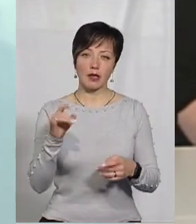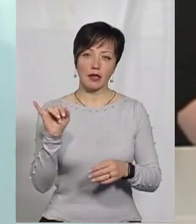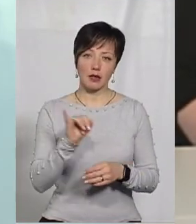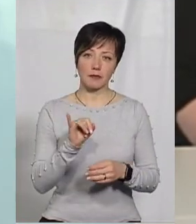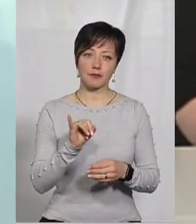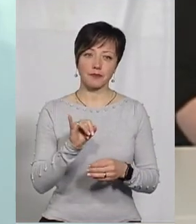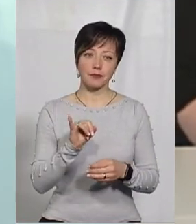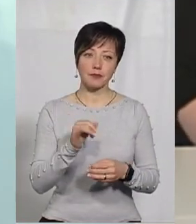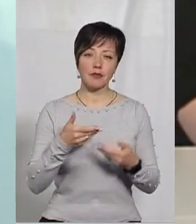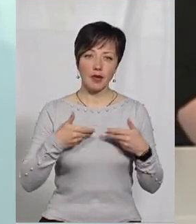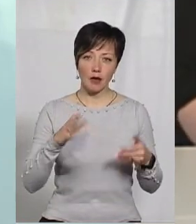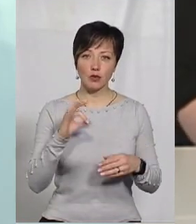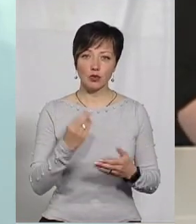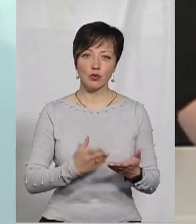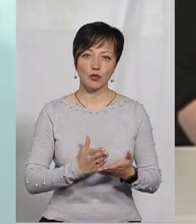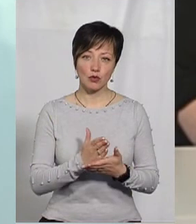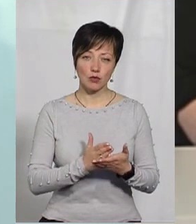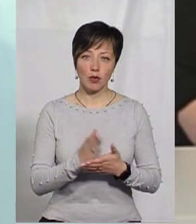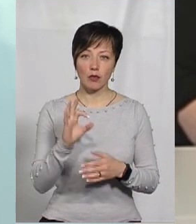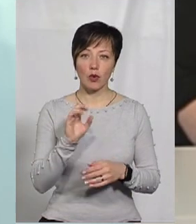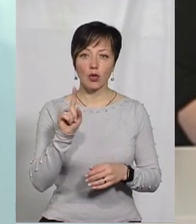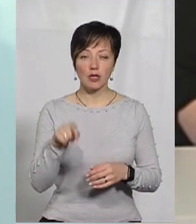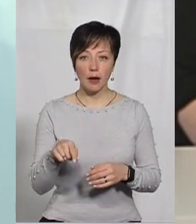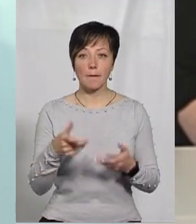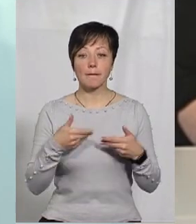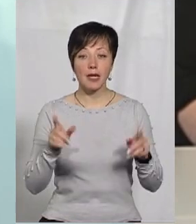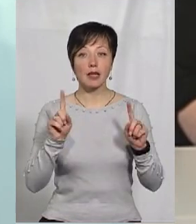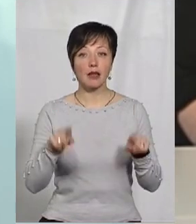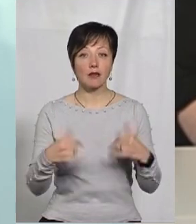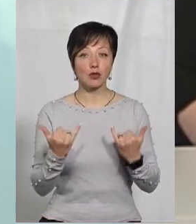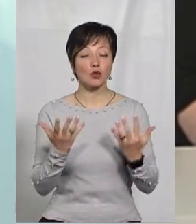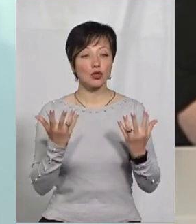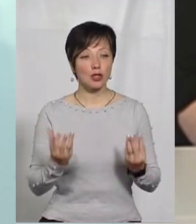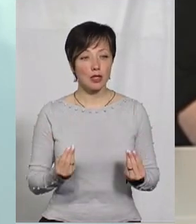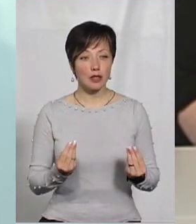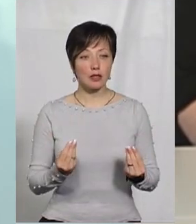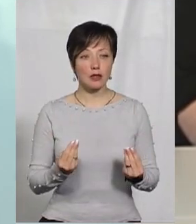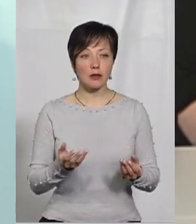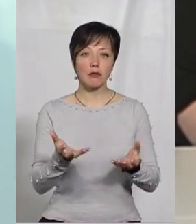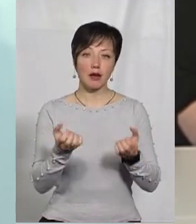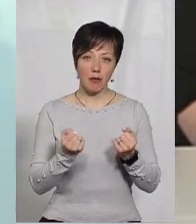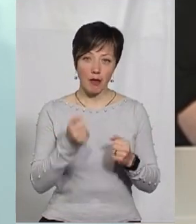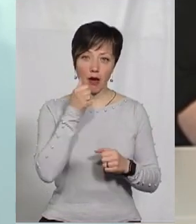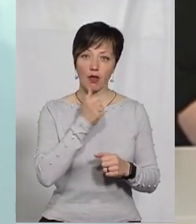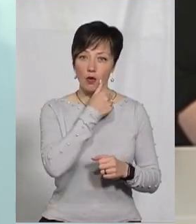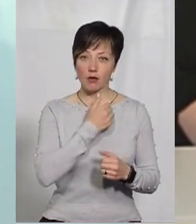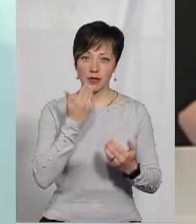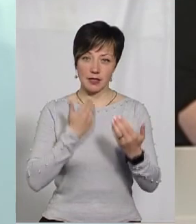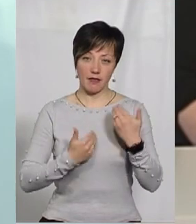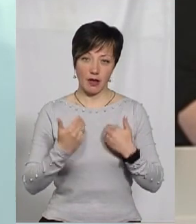і нам, як соціальним службам, про те, ми навіть на сьогоднішній день приймаємо анонімні звернення.